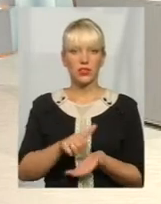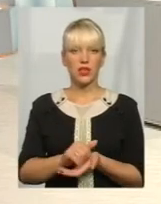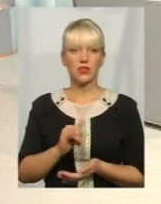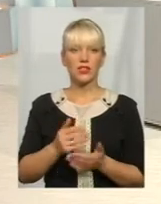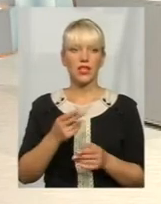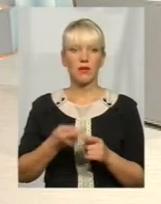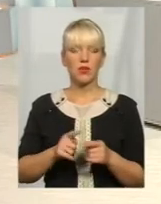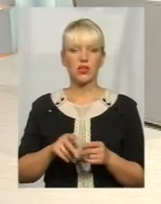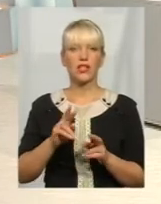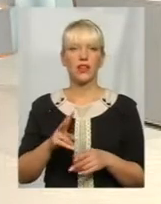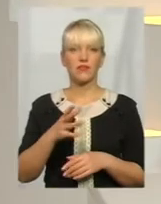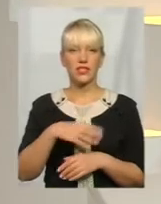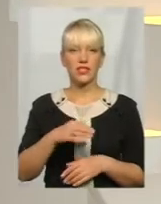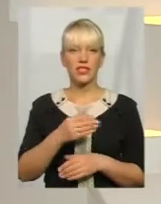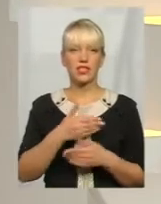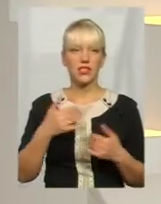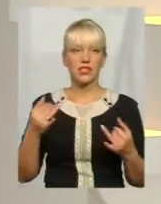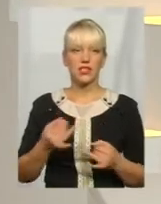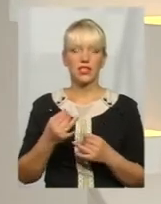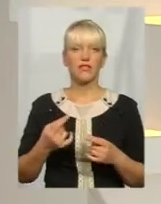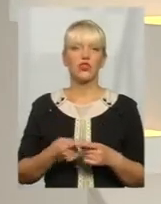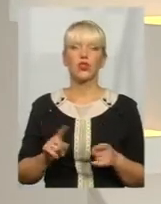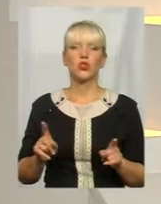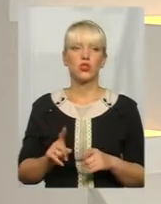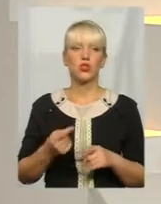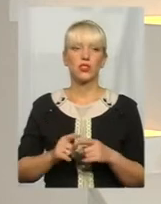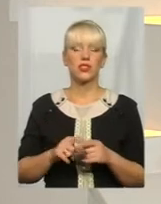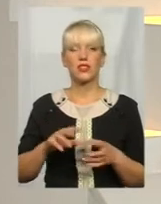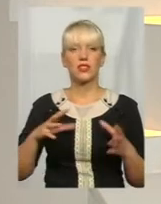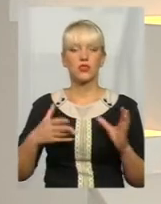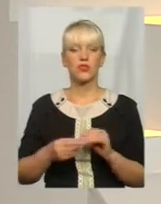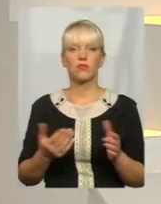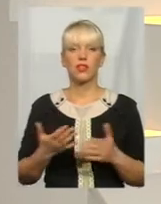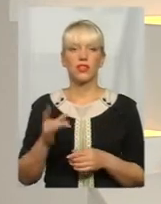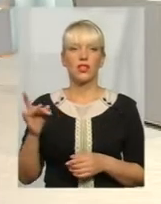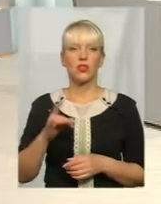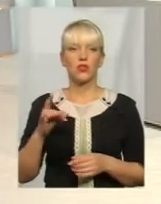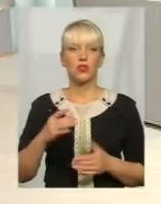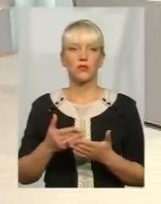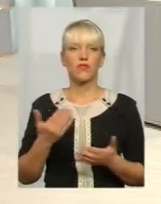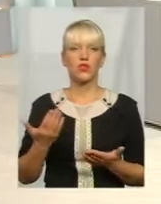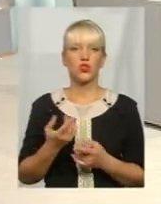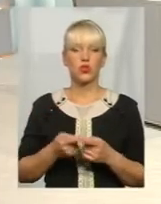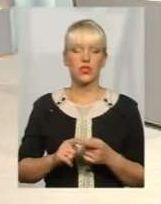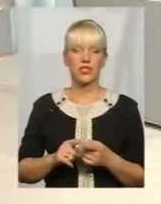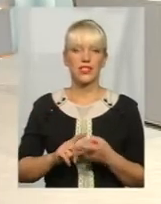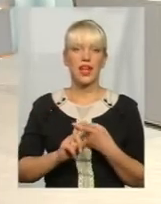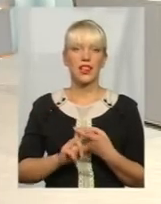проте всіх, напевно, наших телеглядачів цікавить, що ж це за сума, який її розмір, від чого вона залежить?